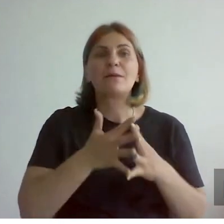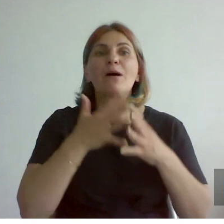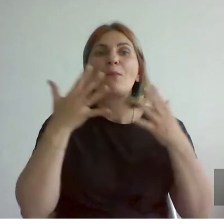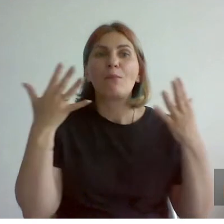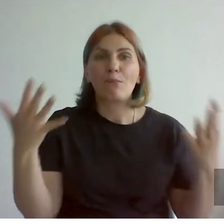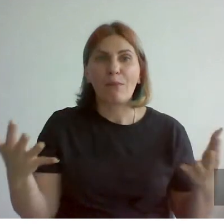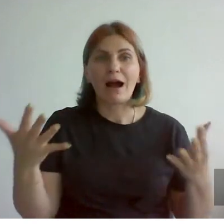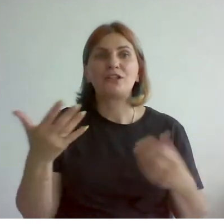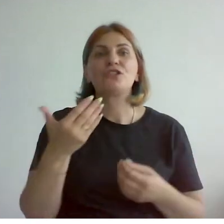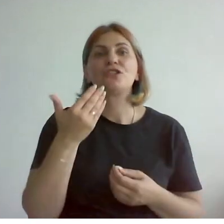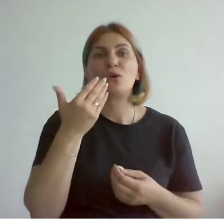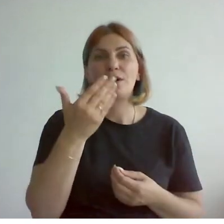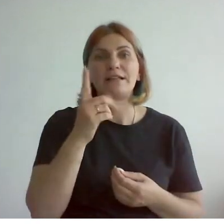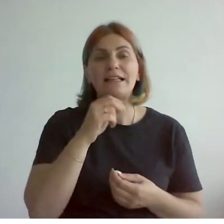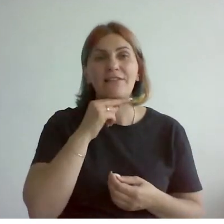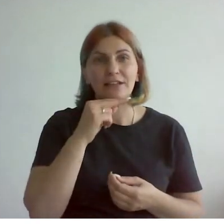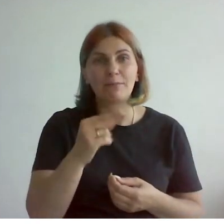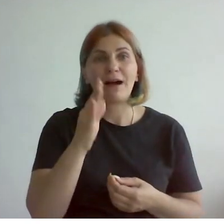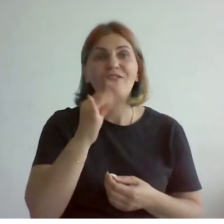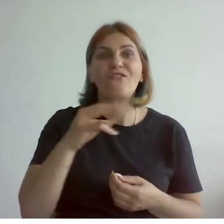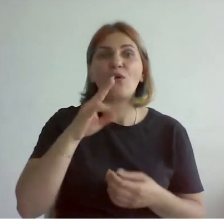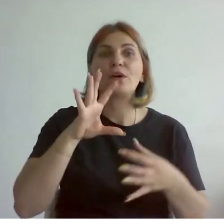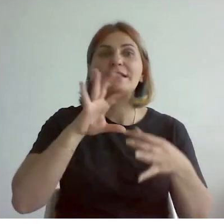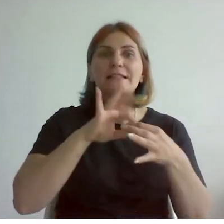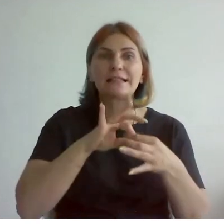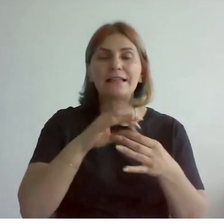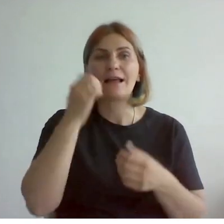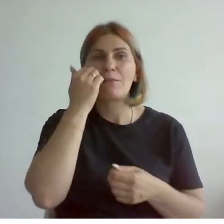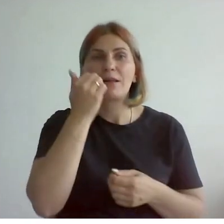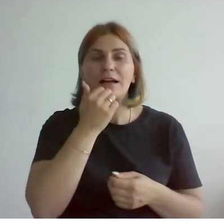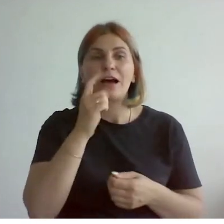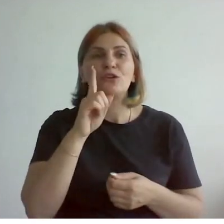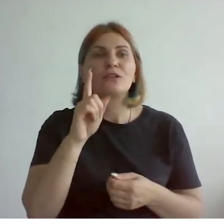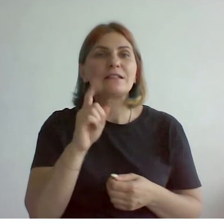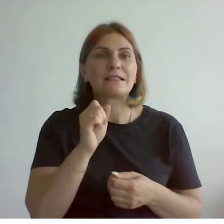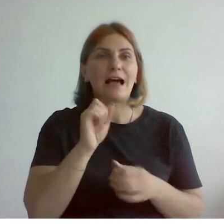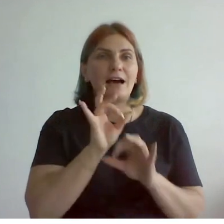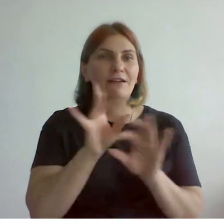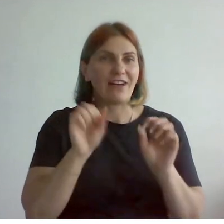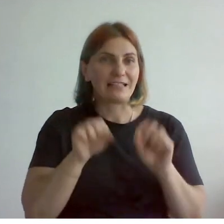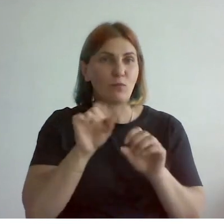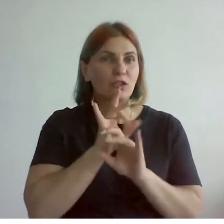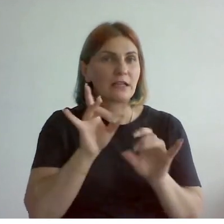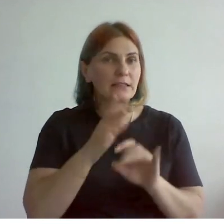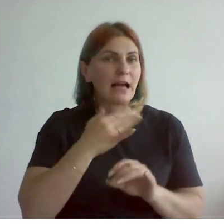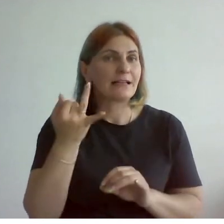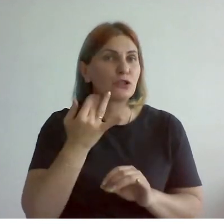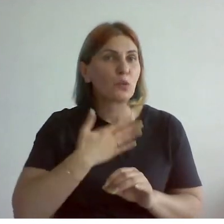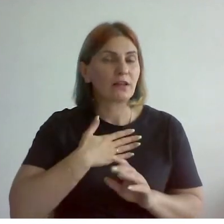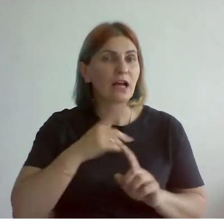благодарю фонд соединения за возможность рассказать об истории нашего музея и